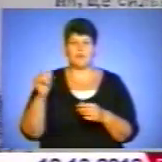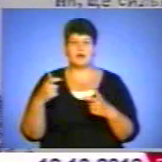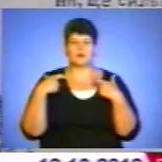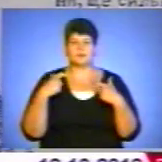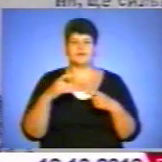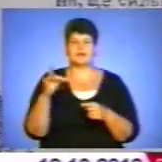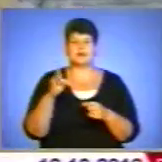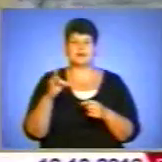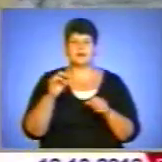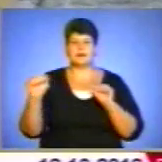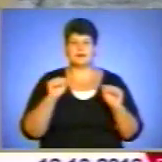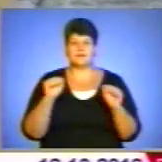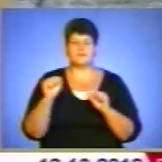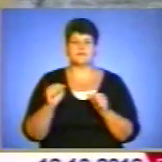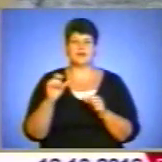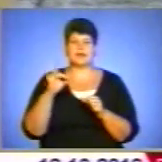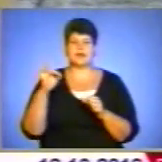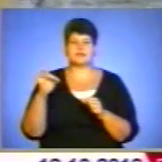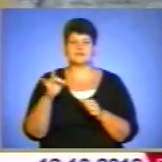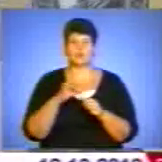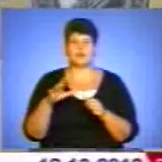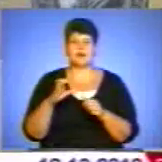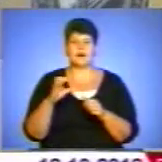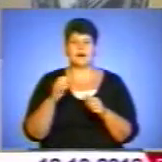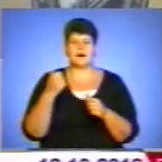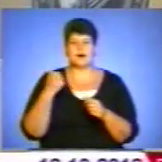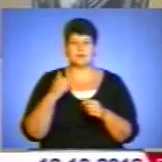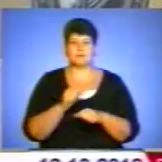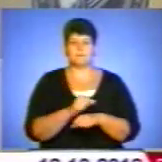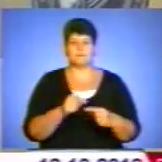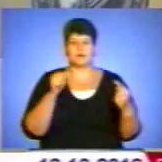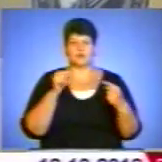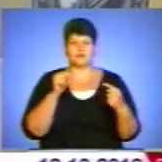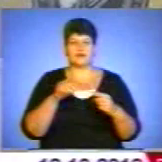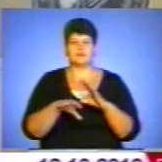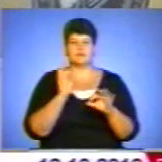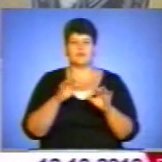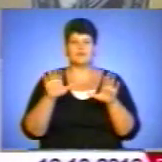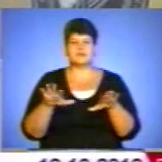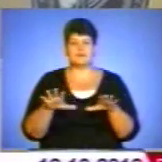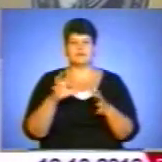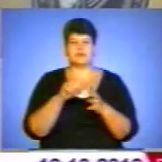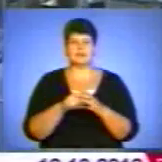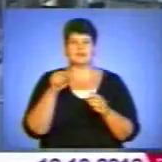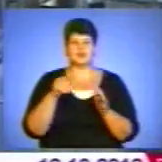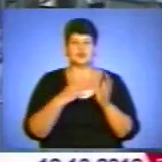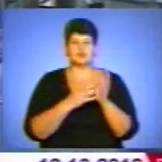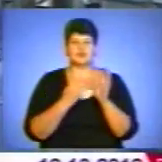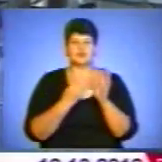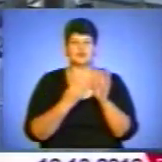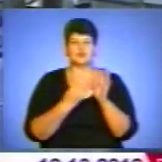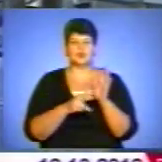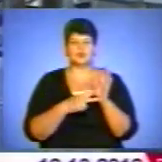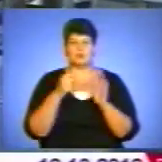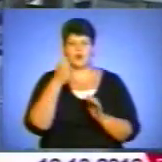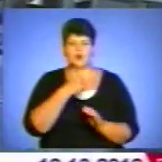армії, вратів армійській формі із закликом бойкутувати вибори у місцевій раді 1947 року. Це свято,